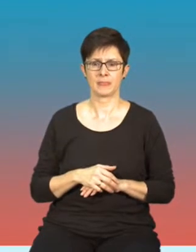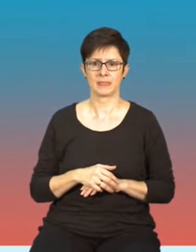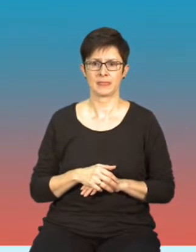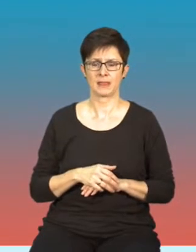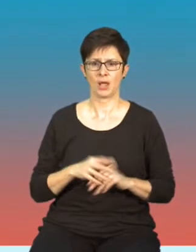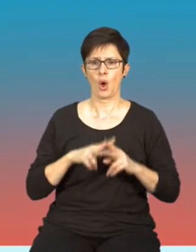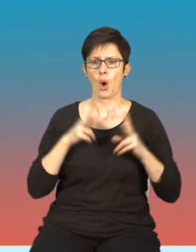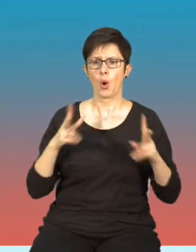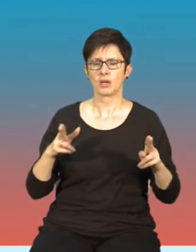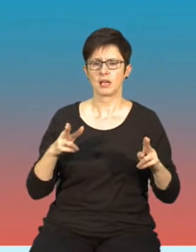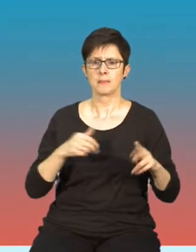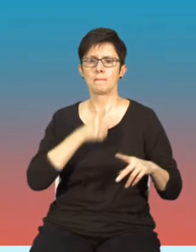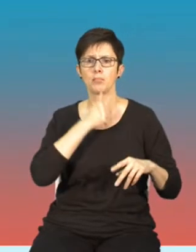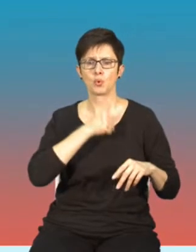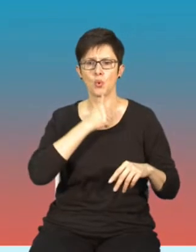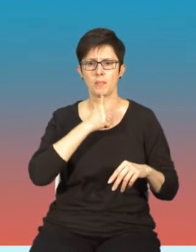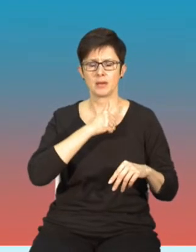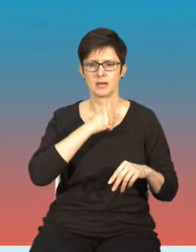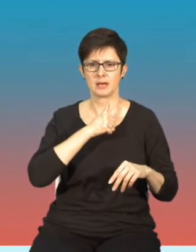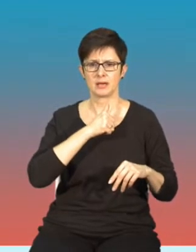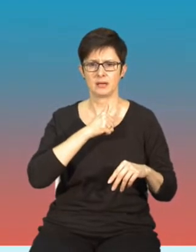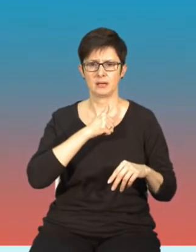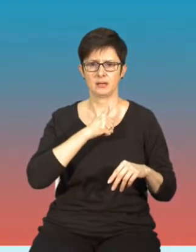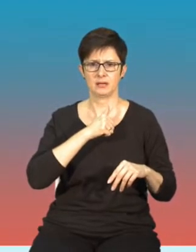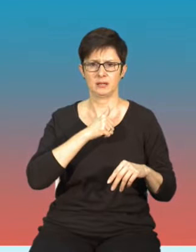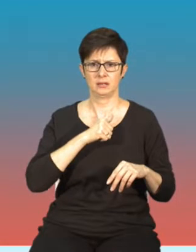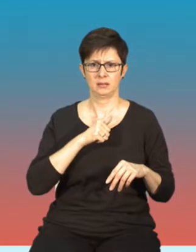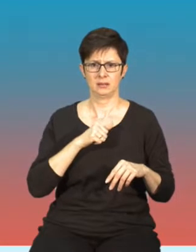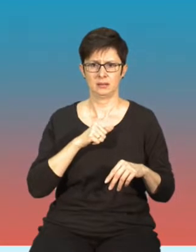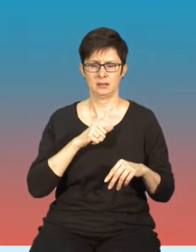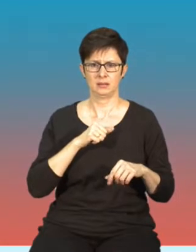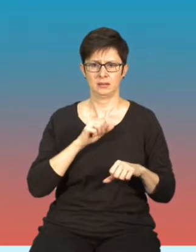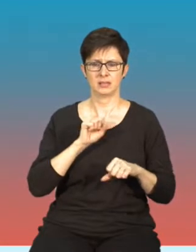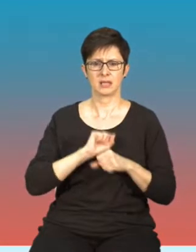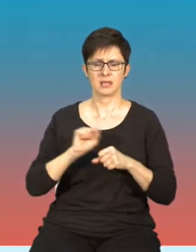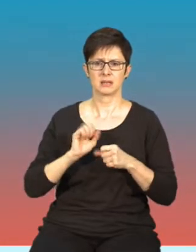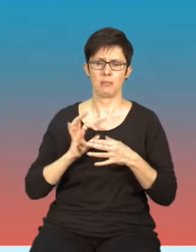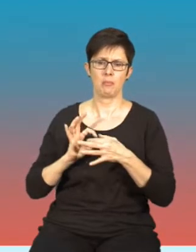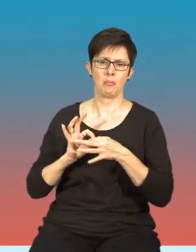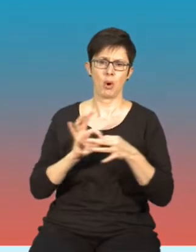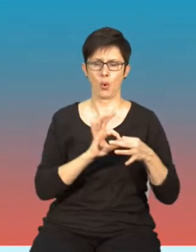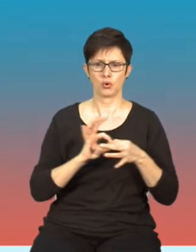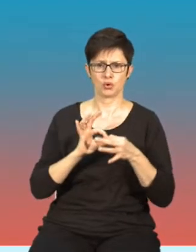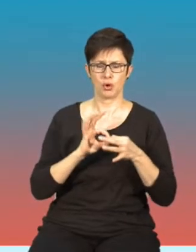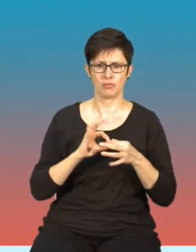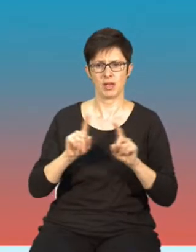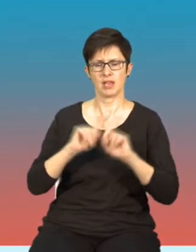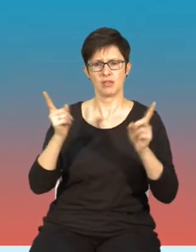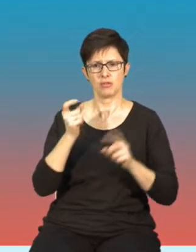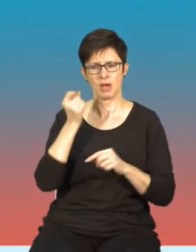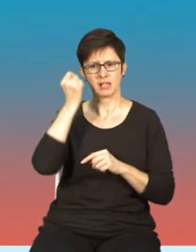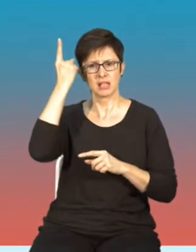testowy jest tutaj łączony z inną inicjatywą